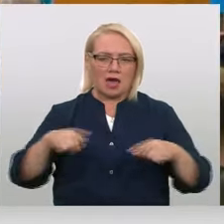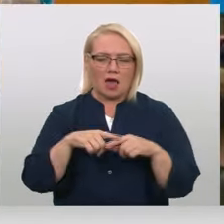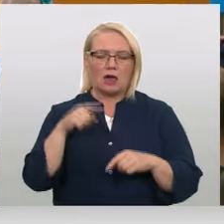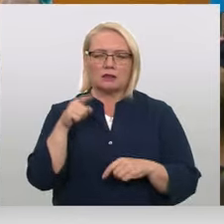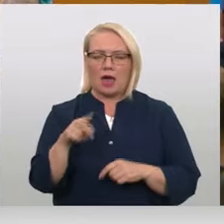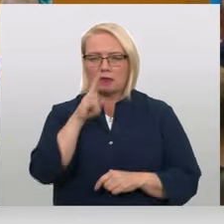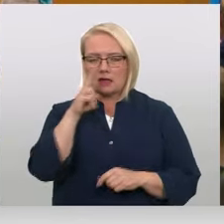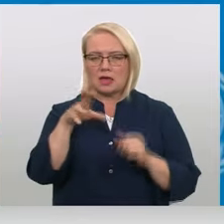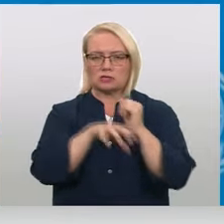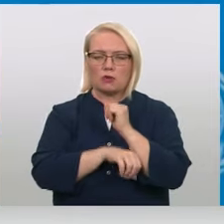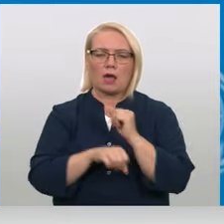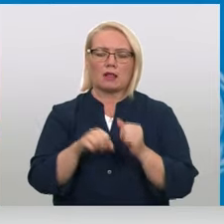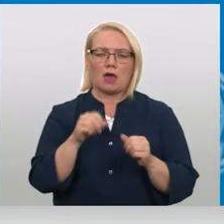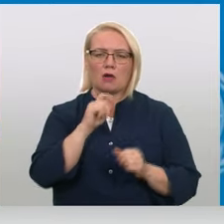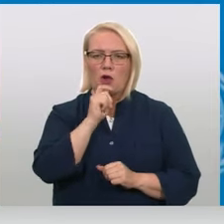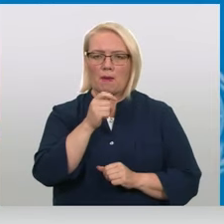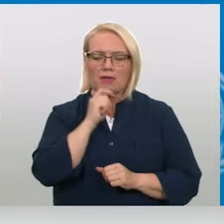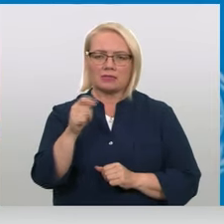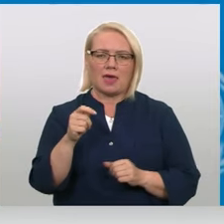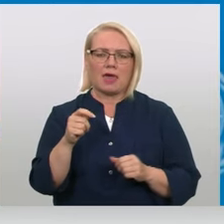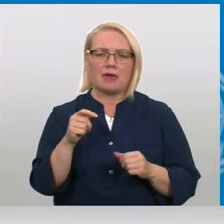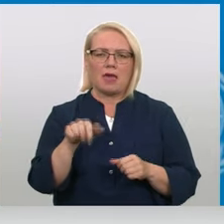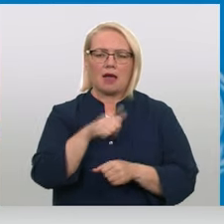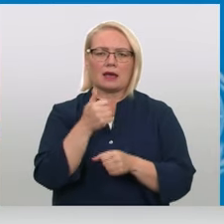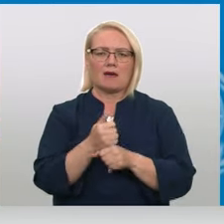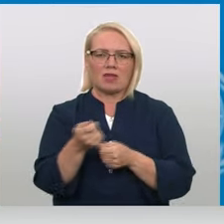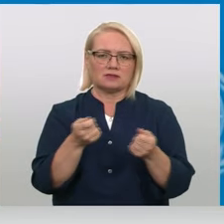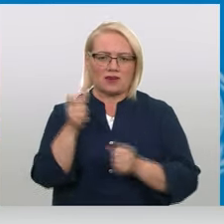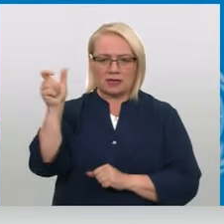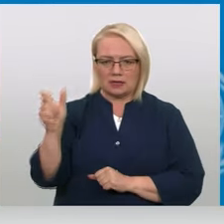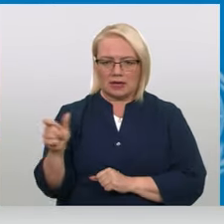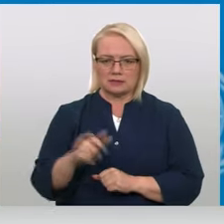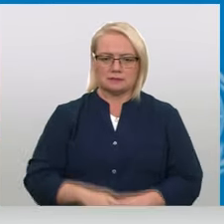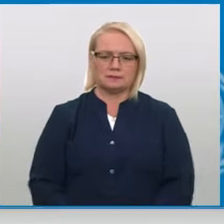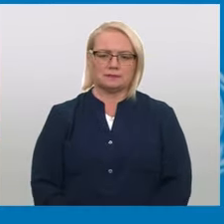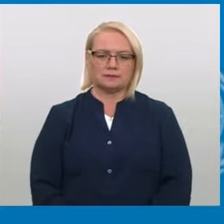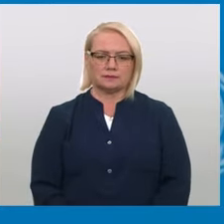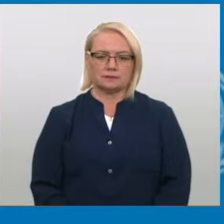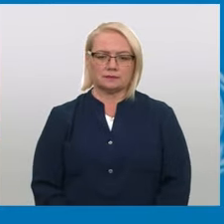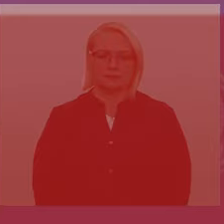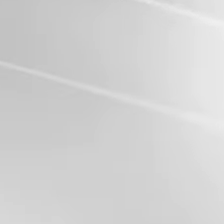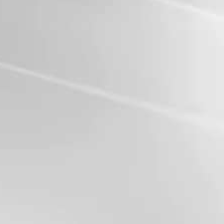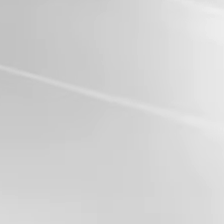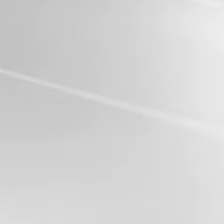komentēja āno ģenerāla sekretārs Antonija Gutērešs, Paula Koškina, Latvijas televīzija.